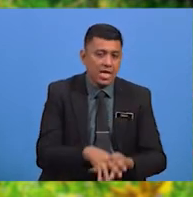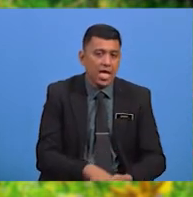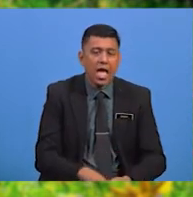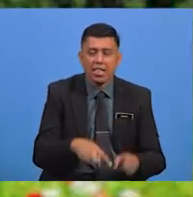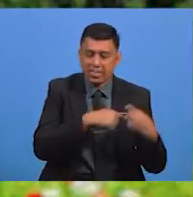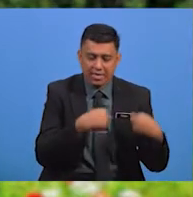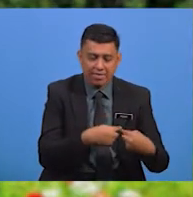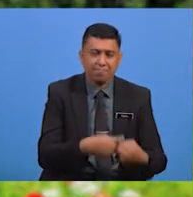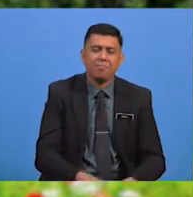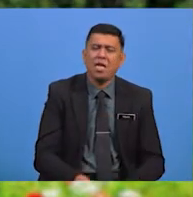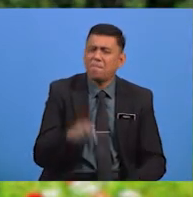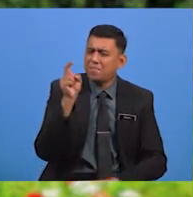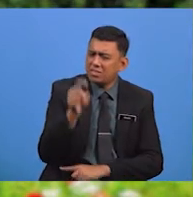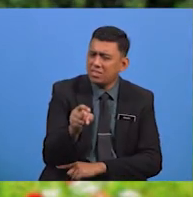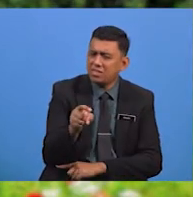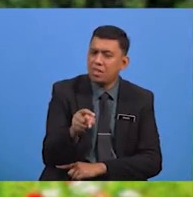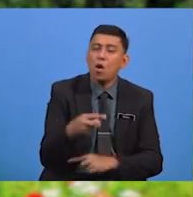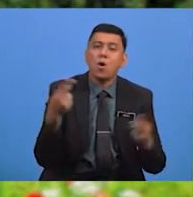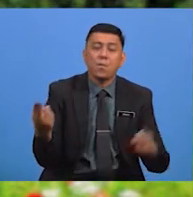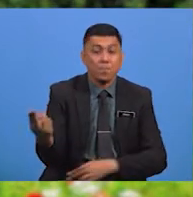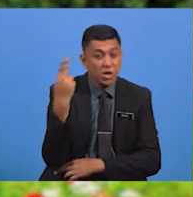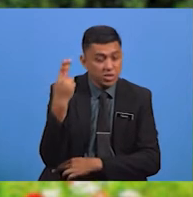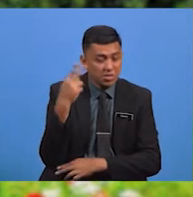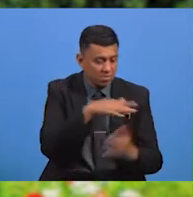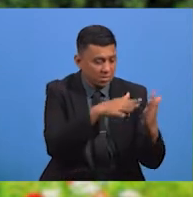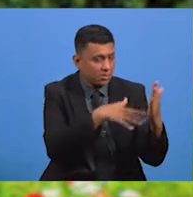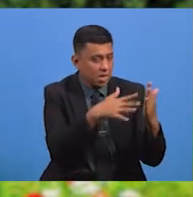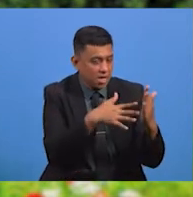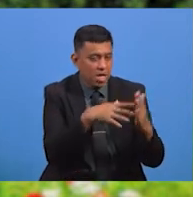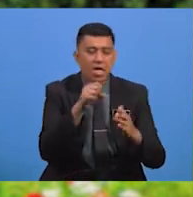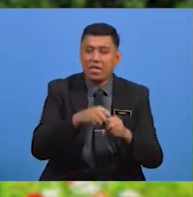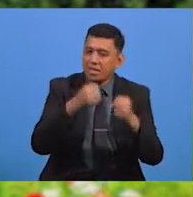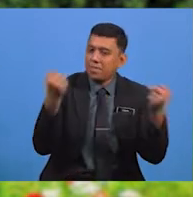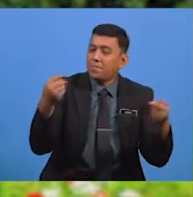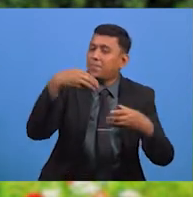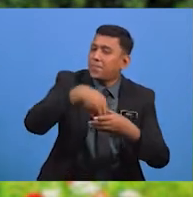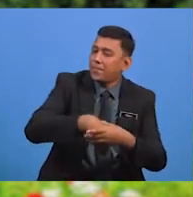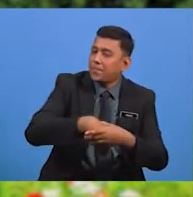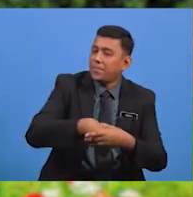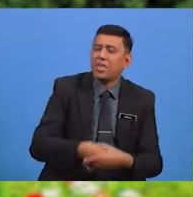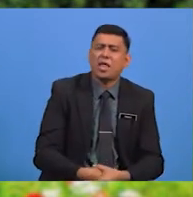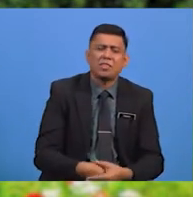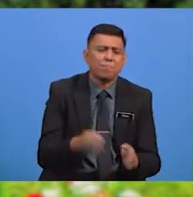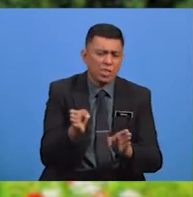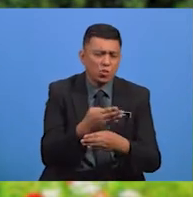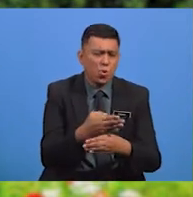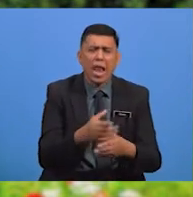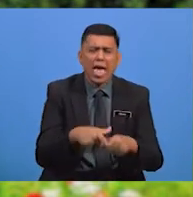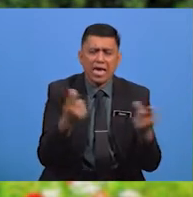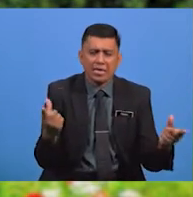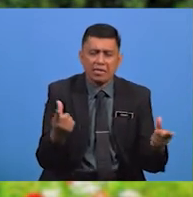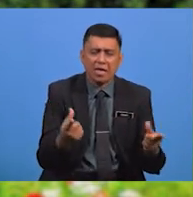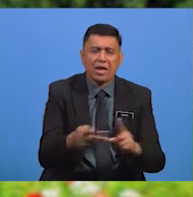Sahaja Murid-murid Mestilah Berupaya Mengkaji Komponen Sastra Dalam Karya Dan Puisi